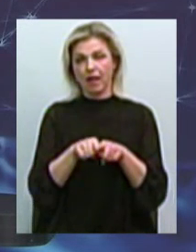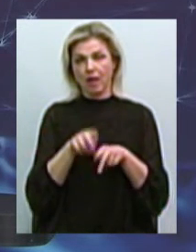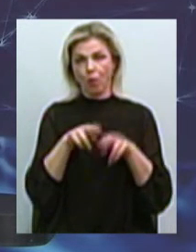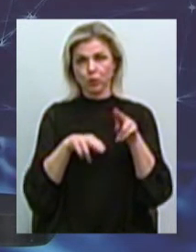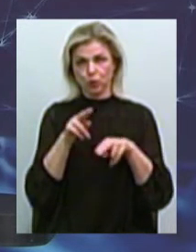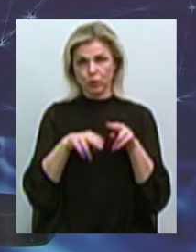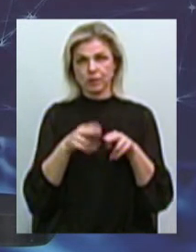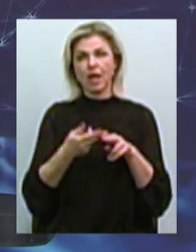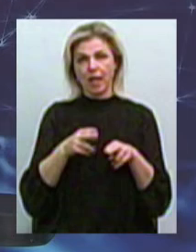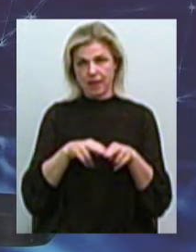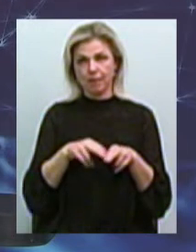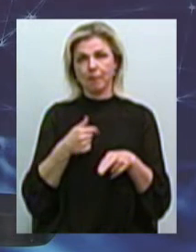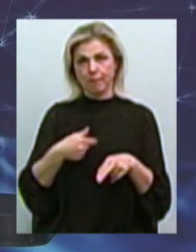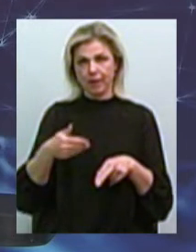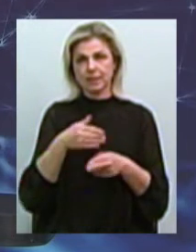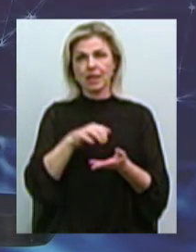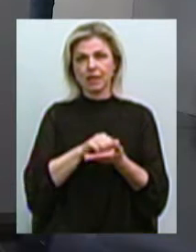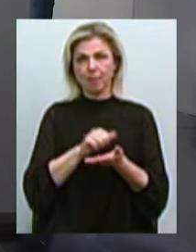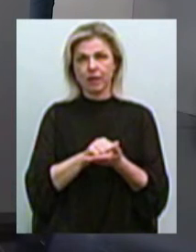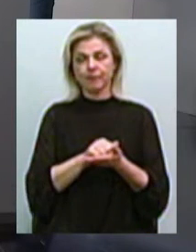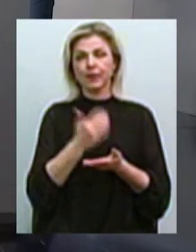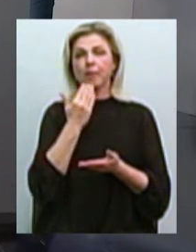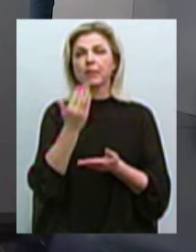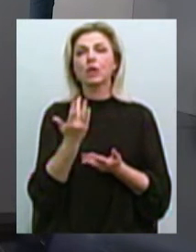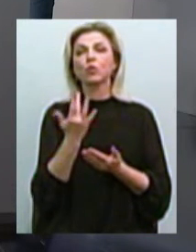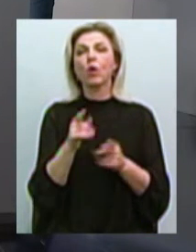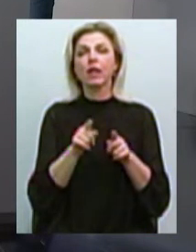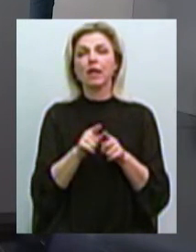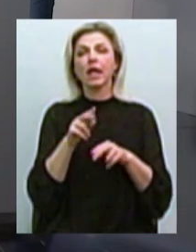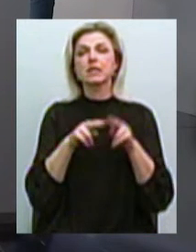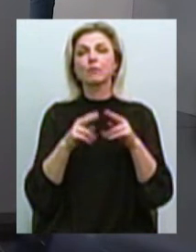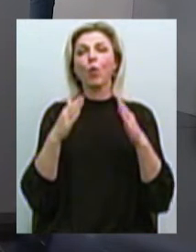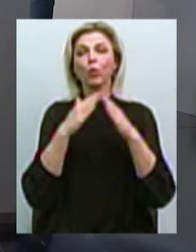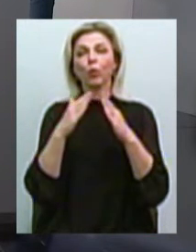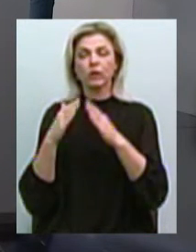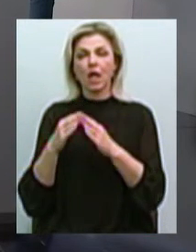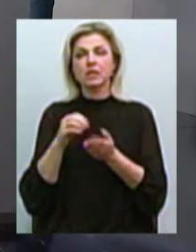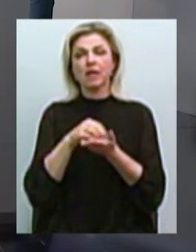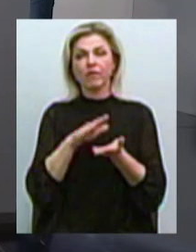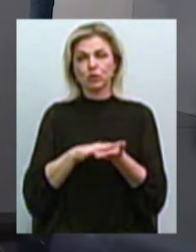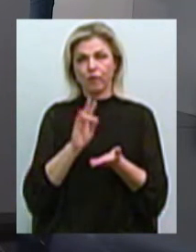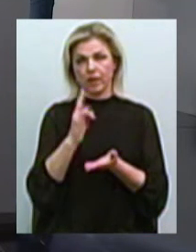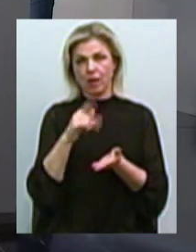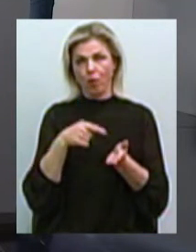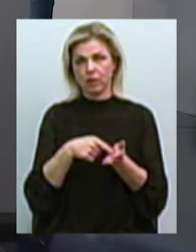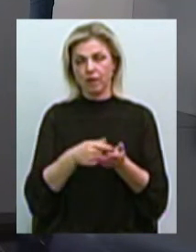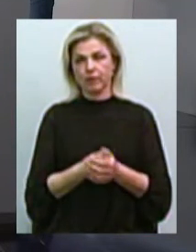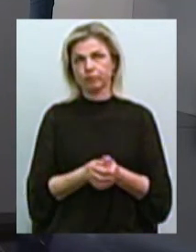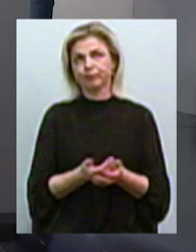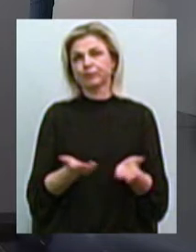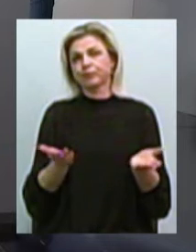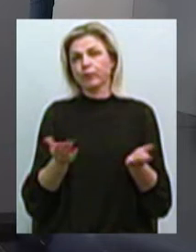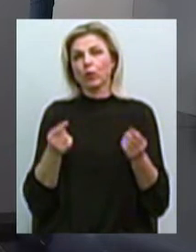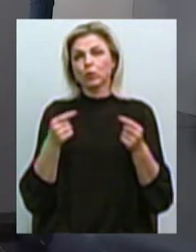і ми і займаємося, так. Скільки таких споруд на даний час зафіксовано у Миколаєві? Ну, якби, кілька тисяч